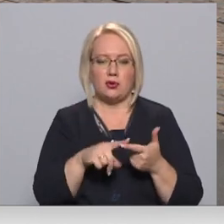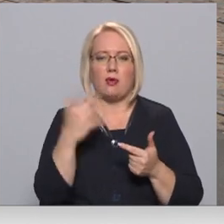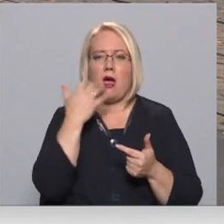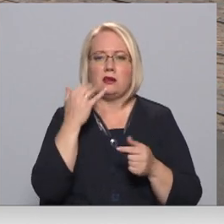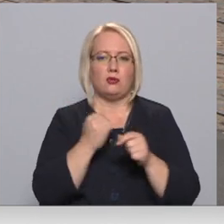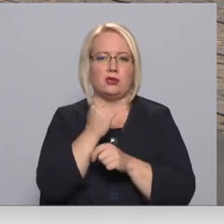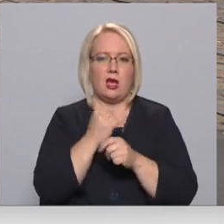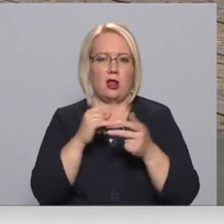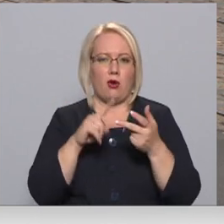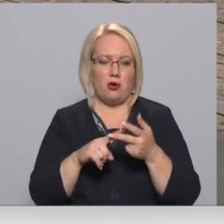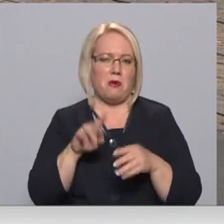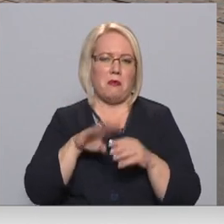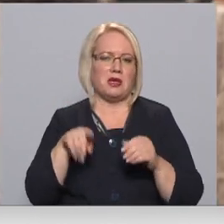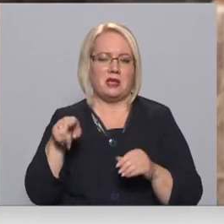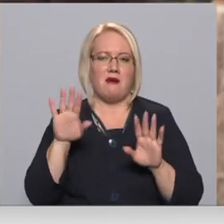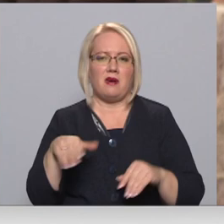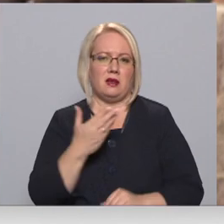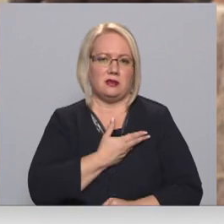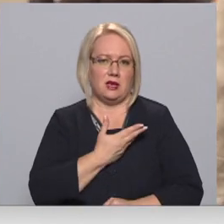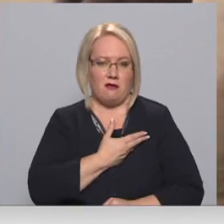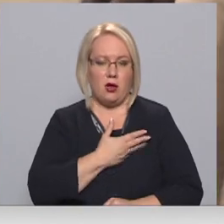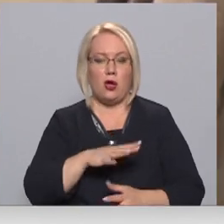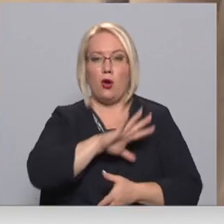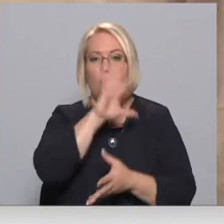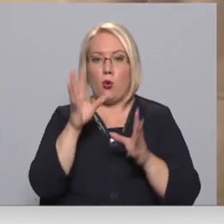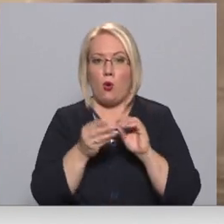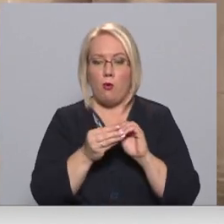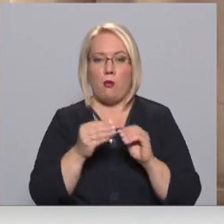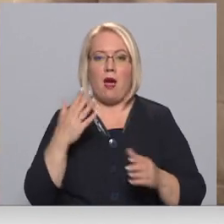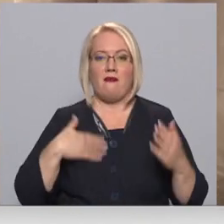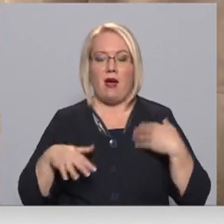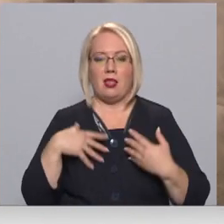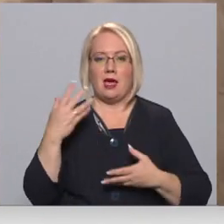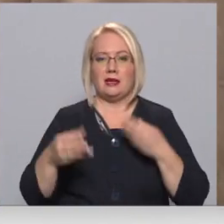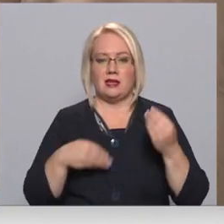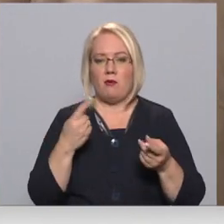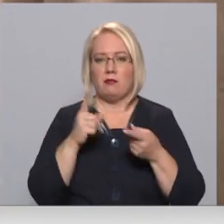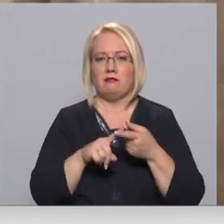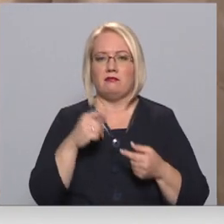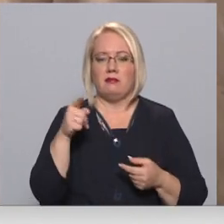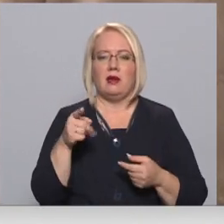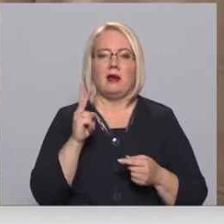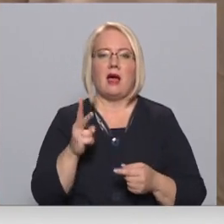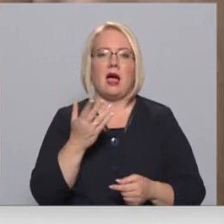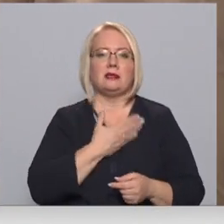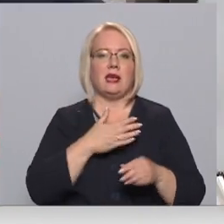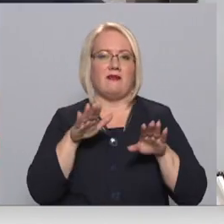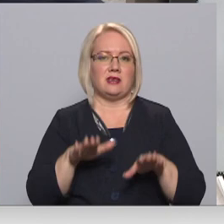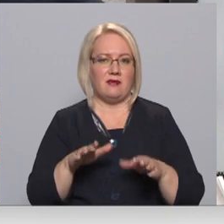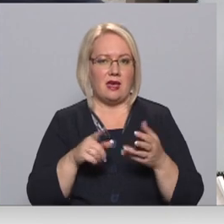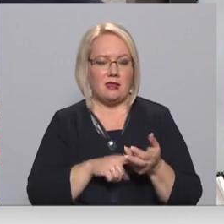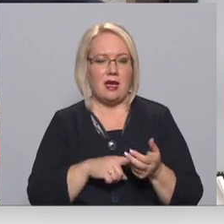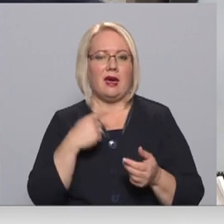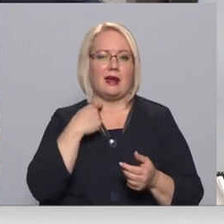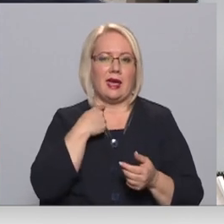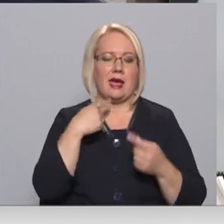ceļojumi, bez kuriem varot iztikt. Kopumā vēlamie izdevumi atkarīgi no tādiem faktoriem kā dzīves vieta, vai tā